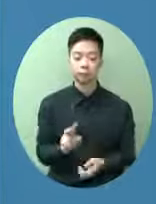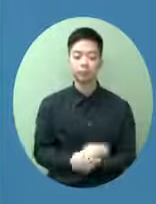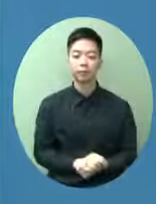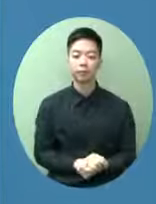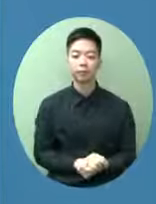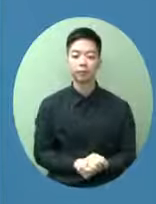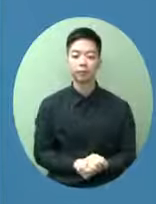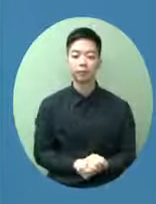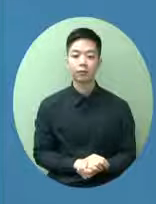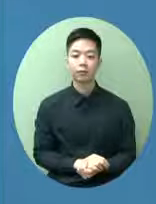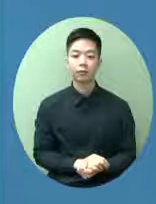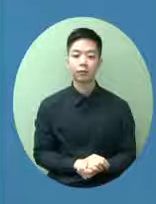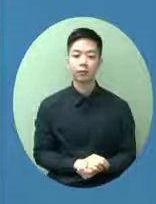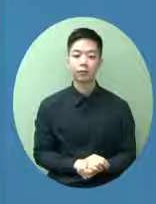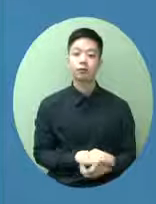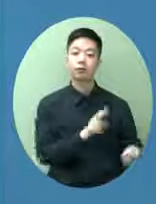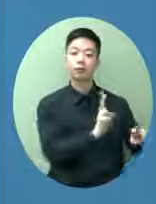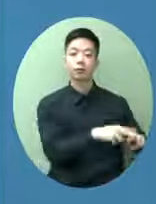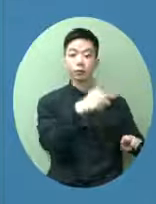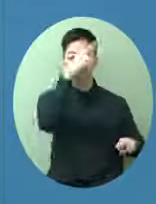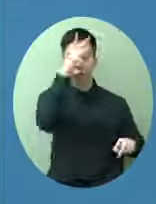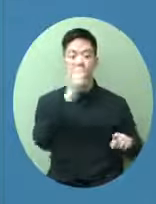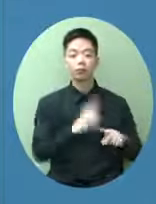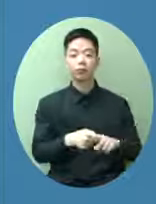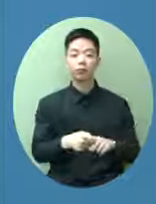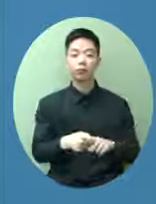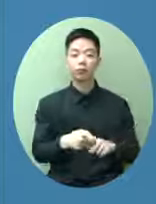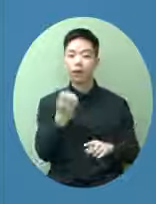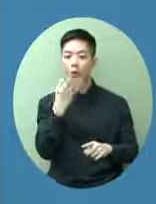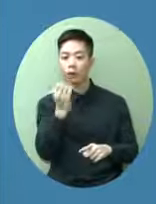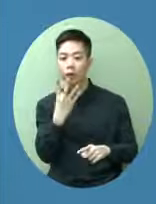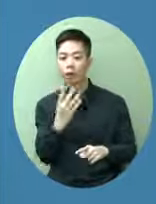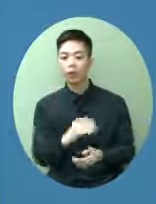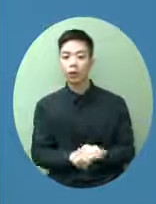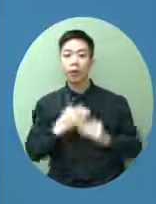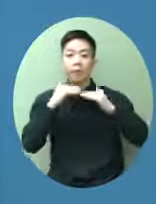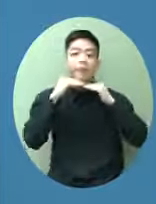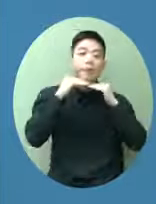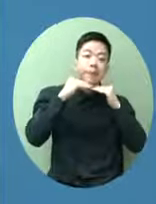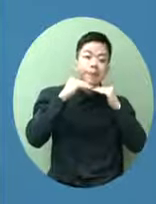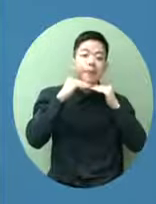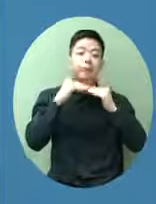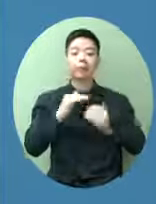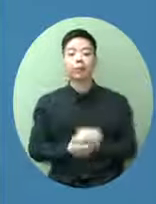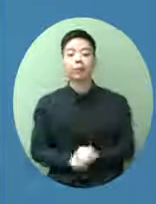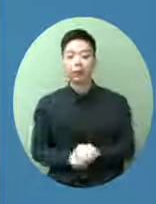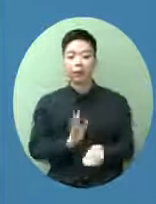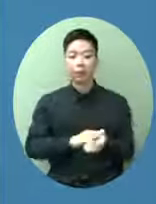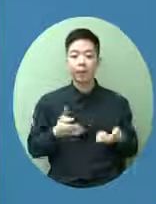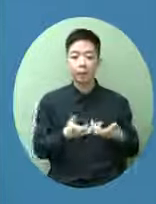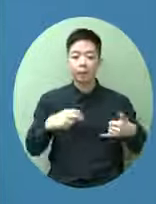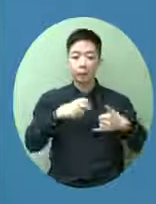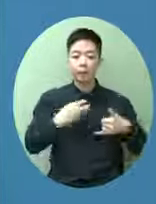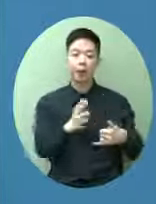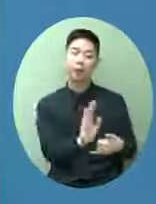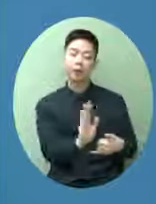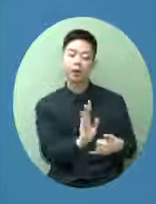很努力我相信中央是完全明白港人熱切期盼可以免檢疫回內地